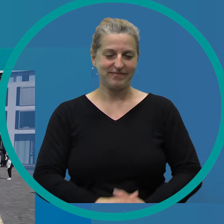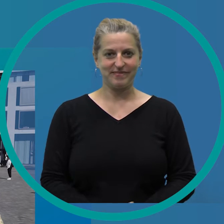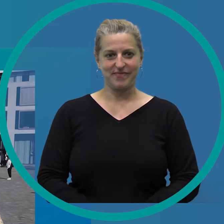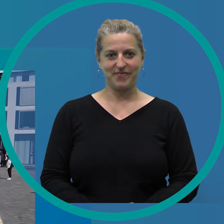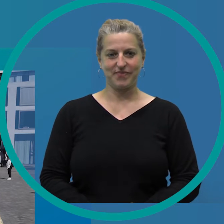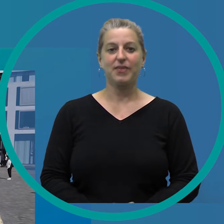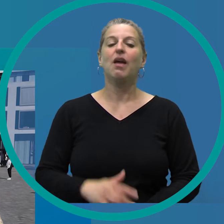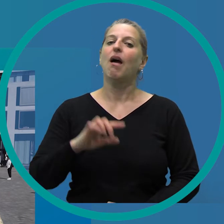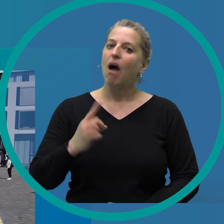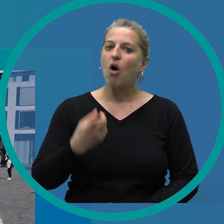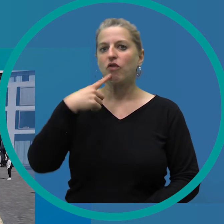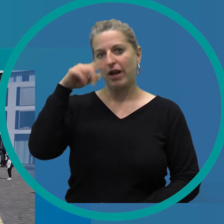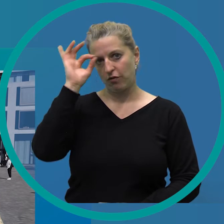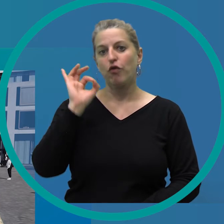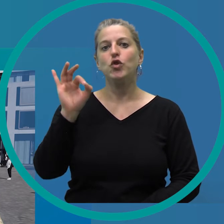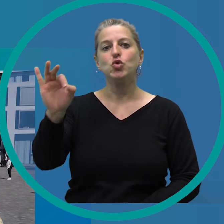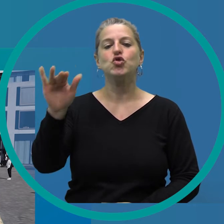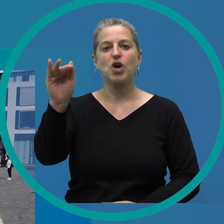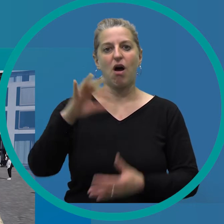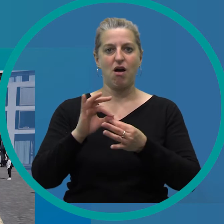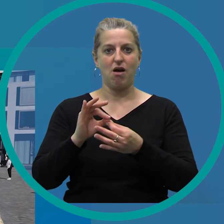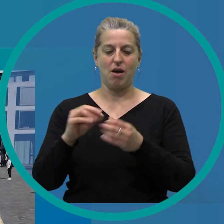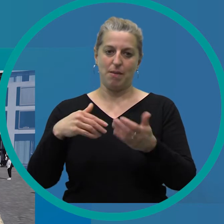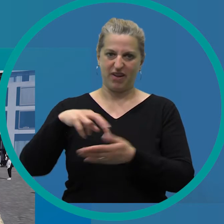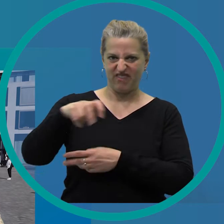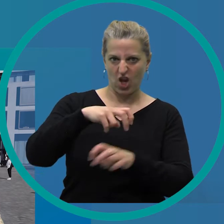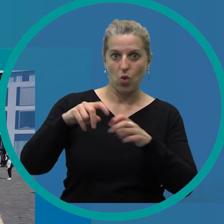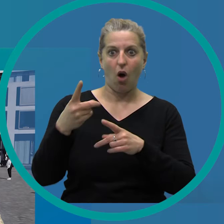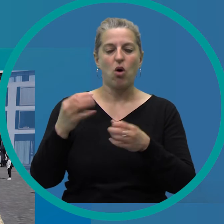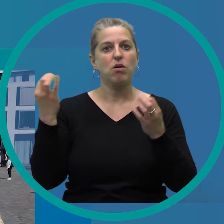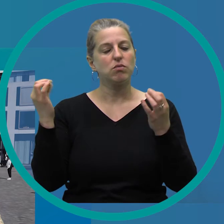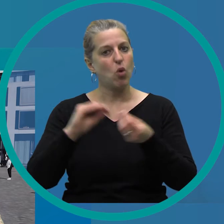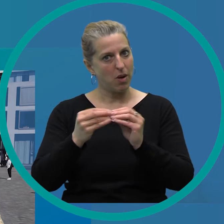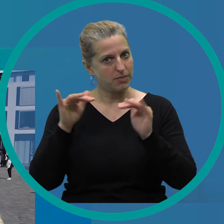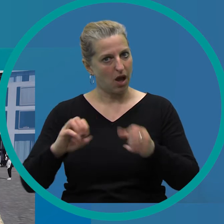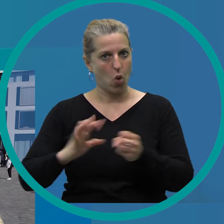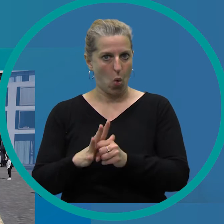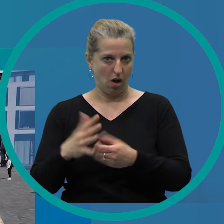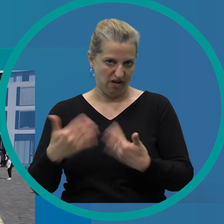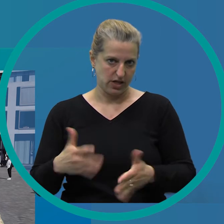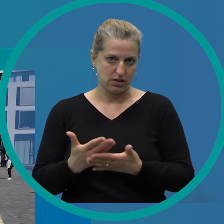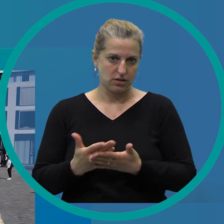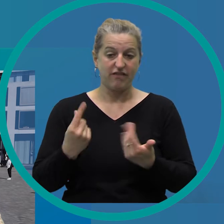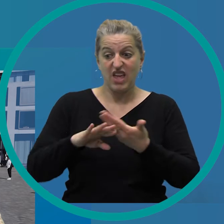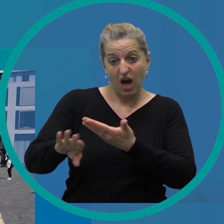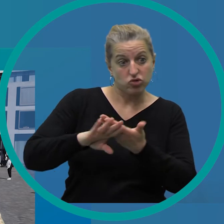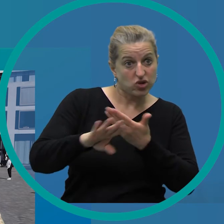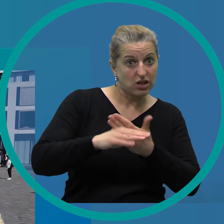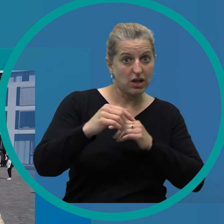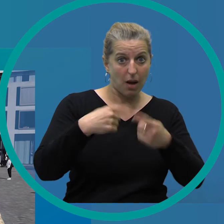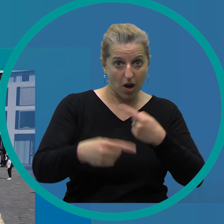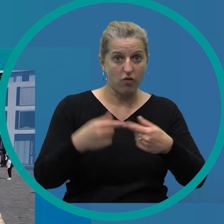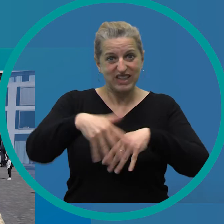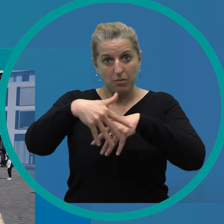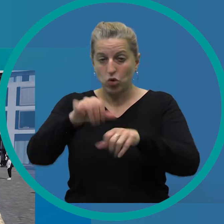Auch die Fridays-for-Future-Bewegung hatte unter der Pandemie zu leiden. Wie Demonstrationen unter Einhaltung von Abstandsregelungen funktionieren, haben meine